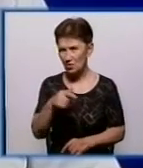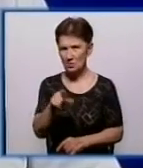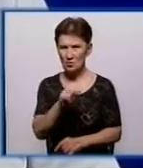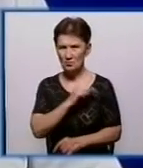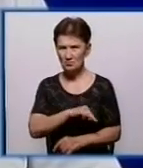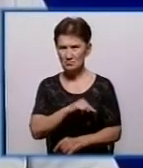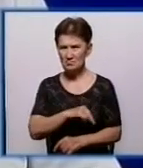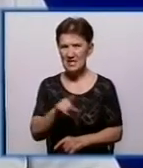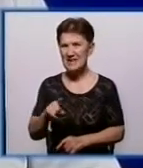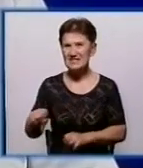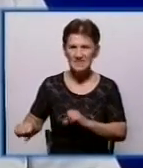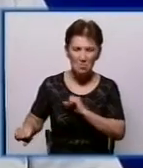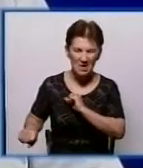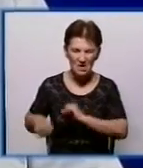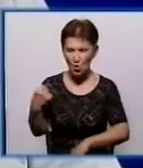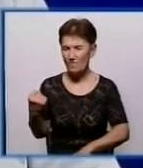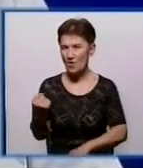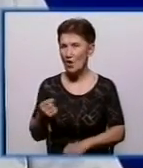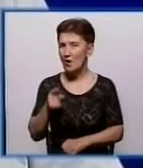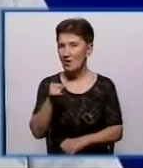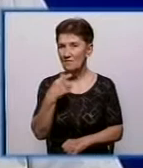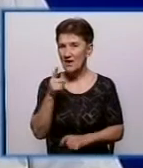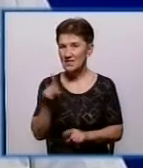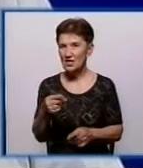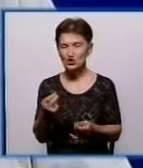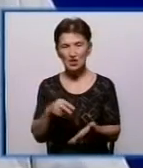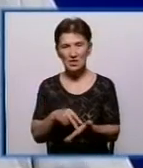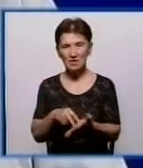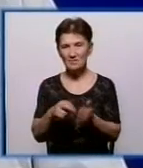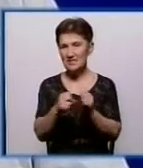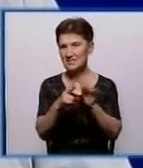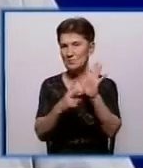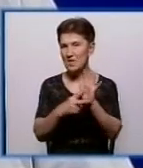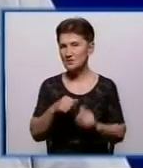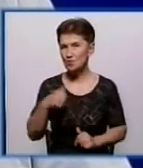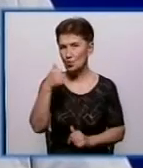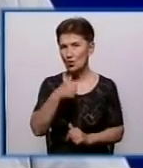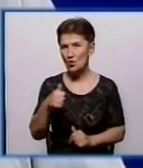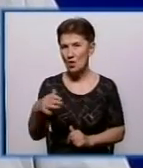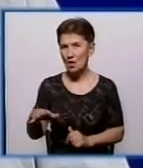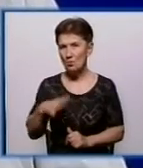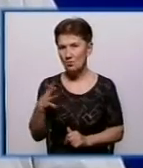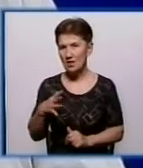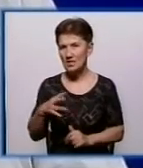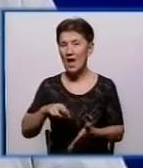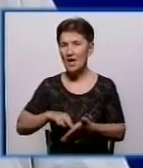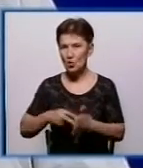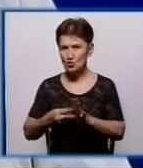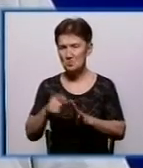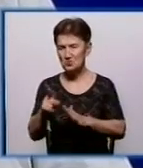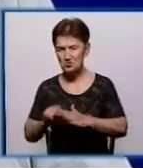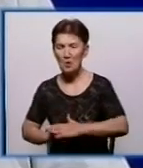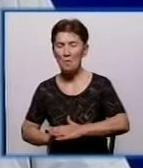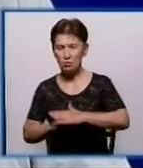збитково. Навіть якщо ми говорити про те, що тариф 2017 року був економічно обґрунтованим в 2017